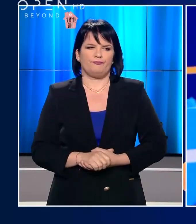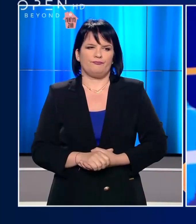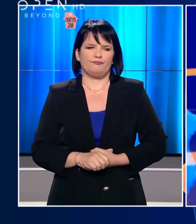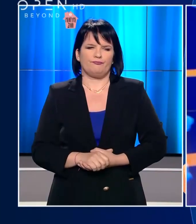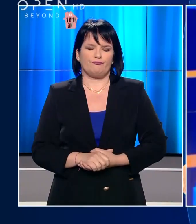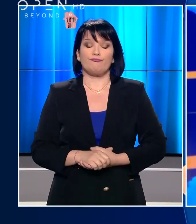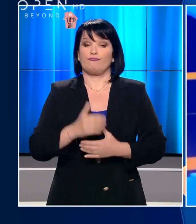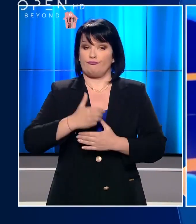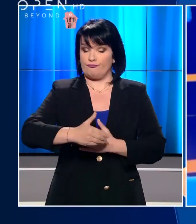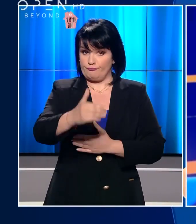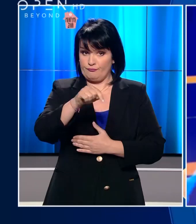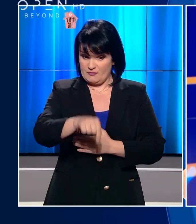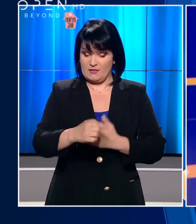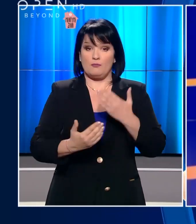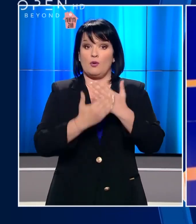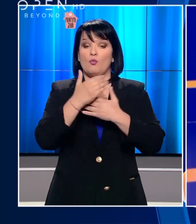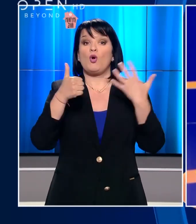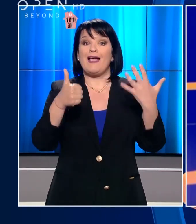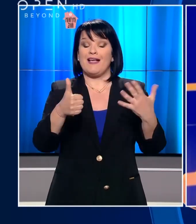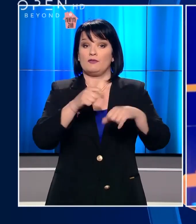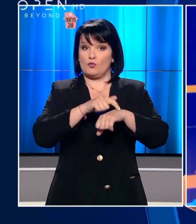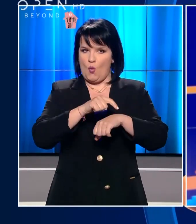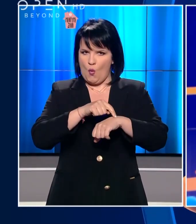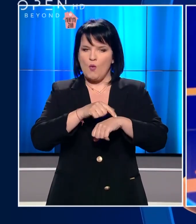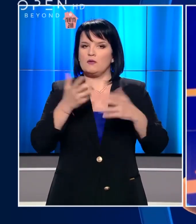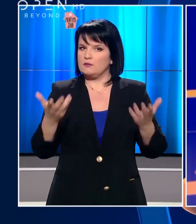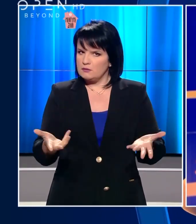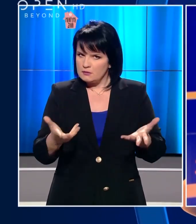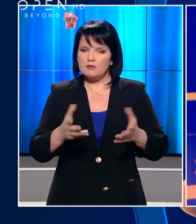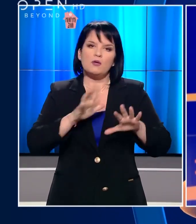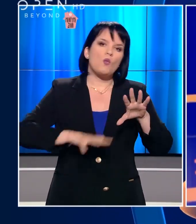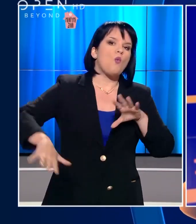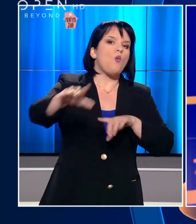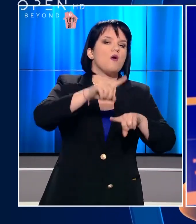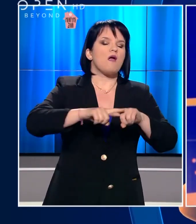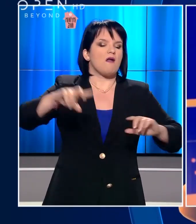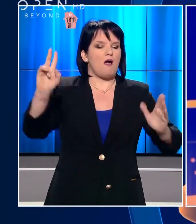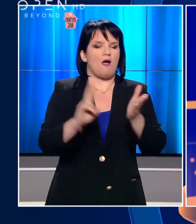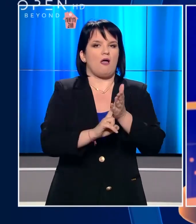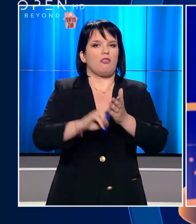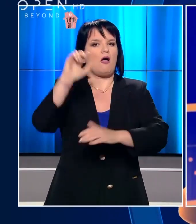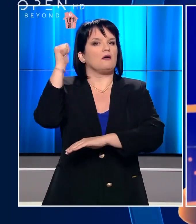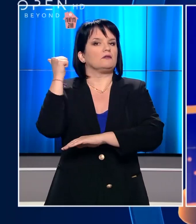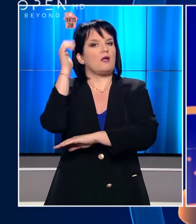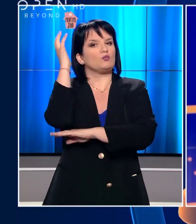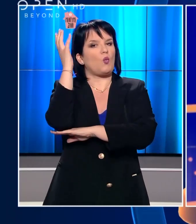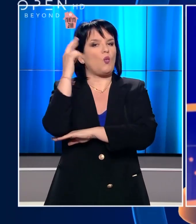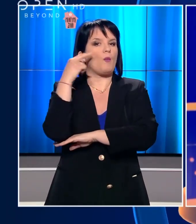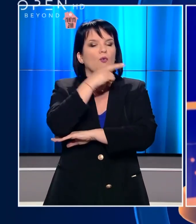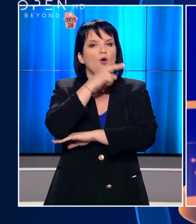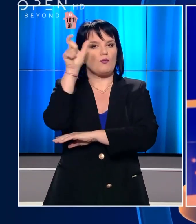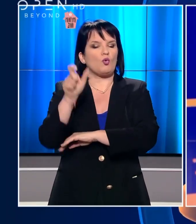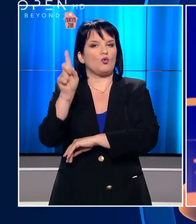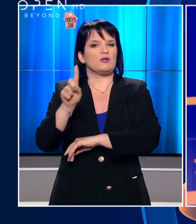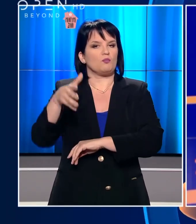Σε εφαρμογή, εντωμεταξύ, έχει τεθεί από τις 6 το πρωί η απαγόρευση της κυκλοφορίας που ανακοίνωσε χθες ο Πρωθυπουργός. Οι πρώτοι έλεγχοι